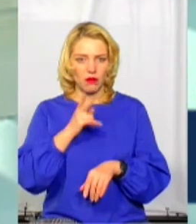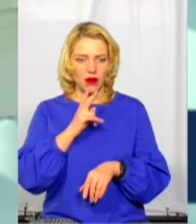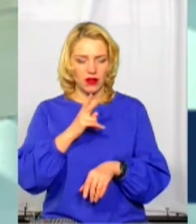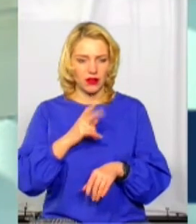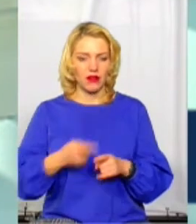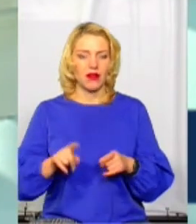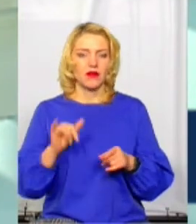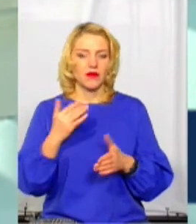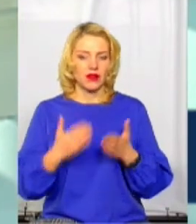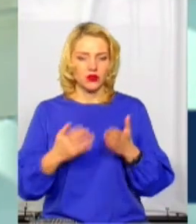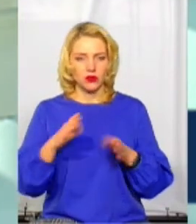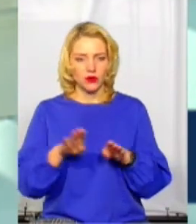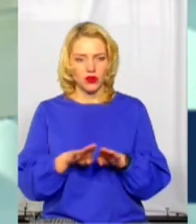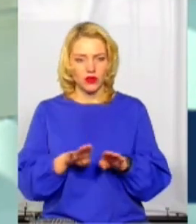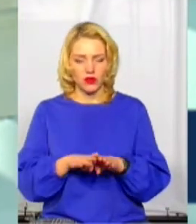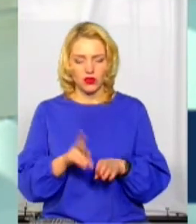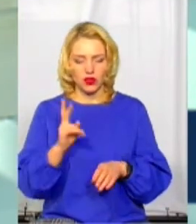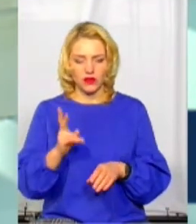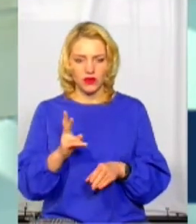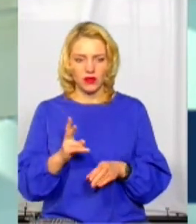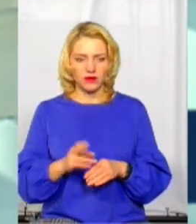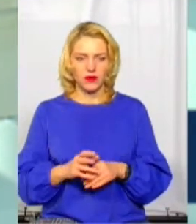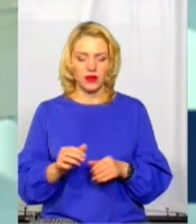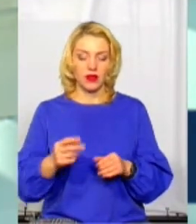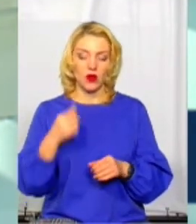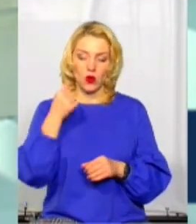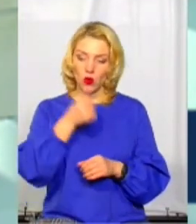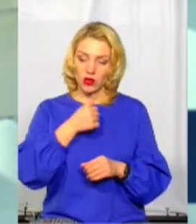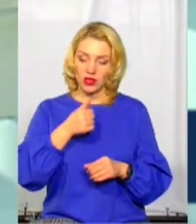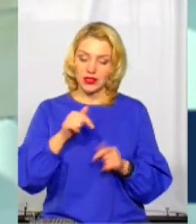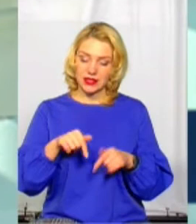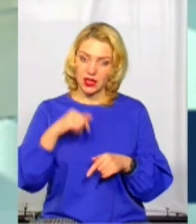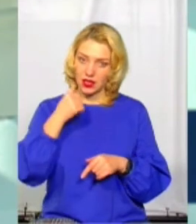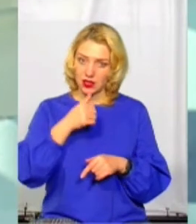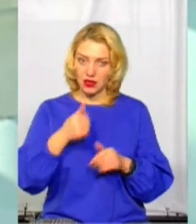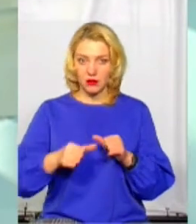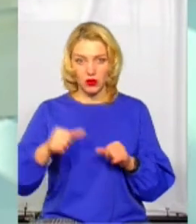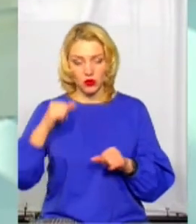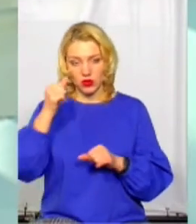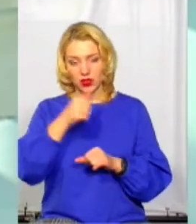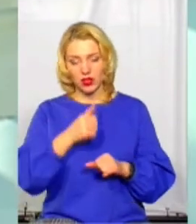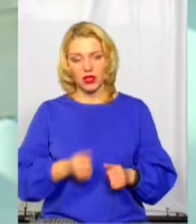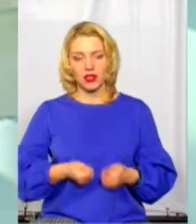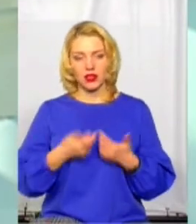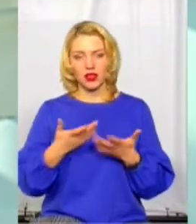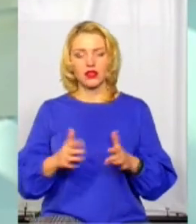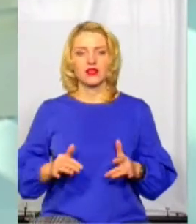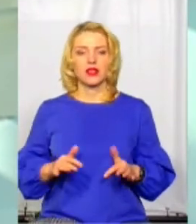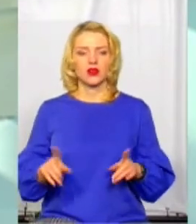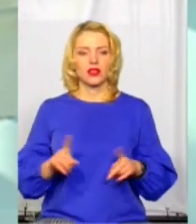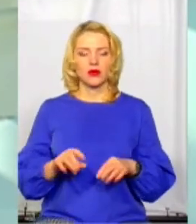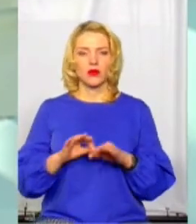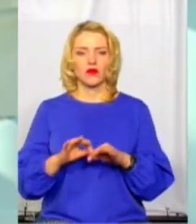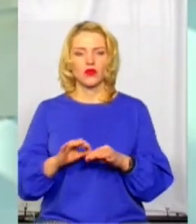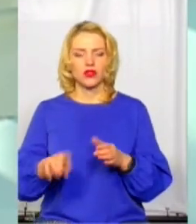порівнюючи, наприклад, два роки, поточники, у нас є, і минулий рік, то кількість заходів, які проводяться в місті